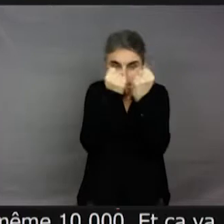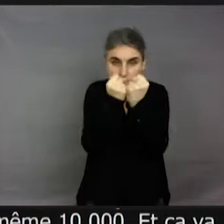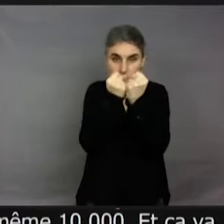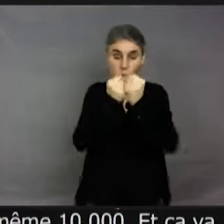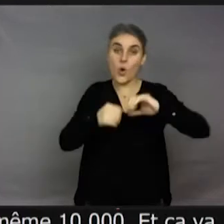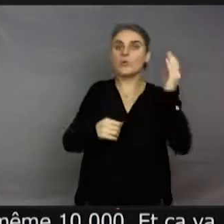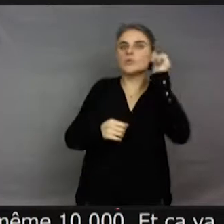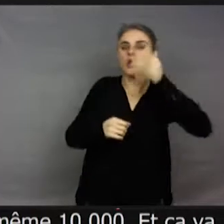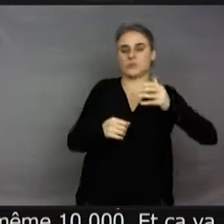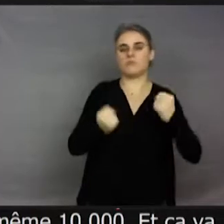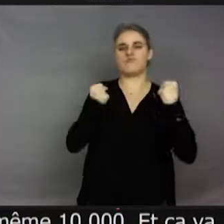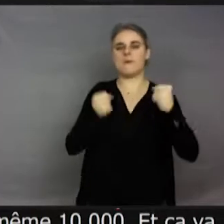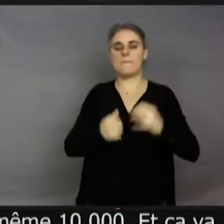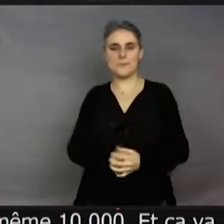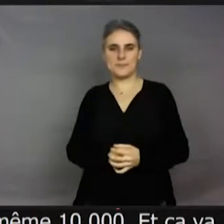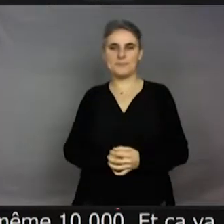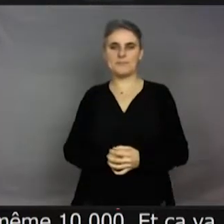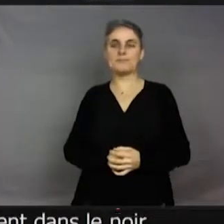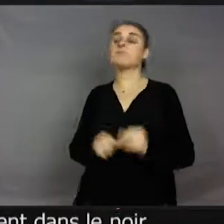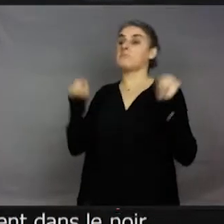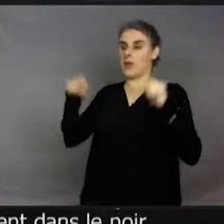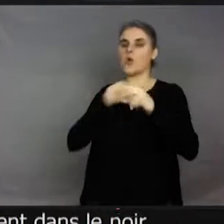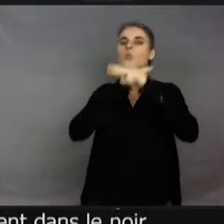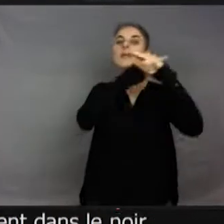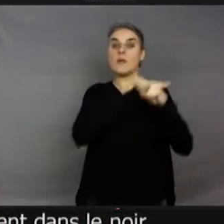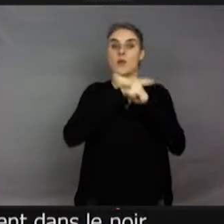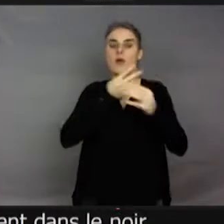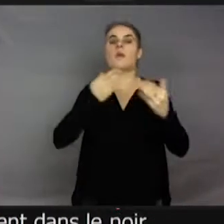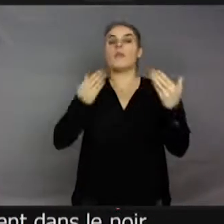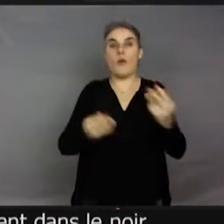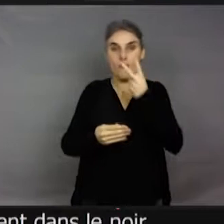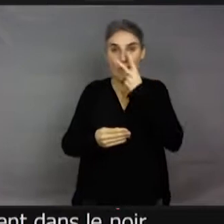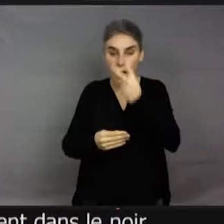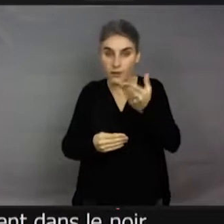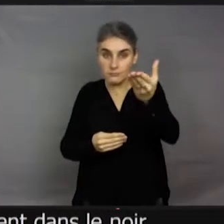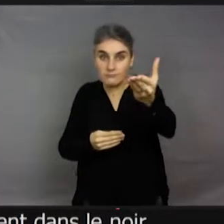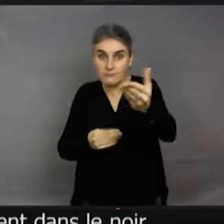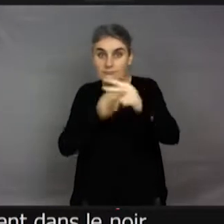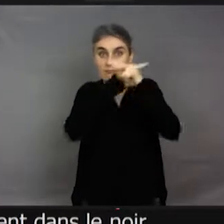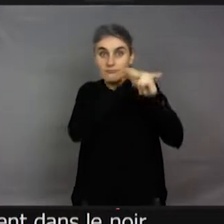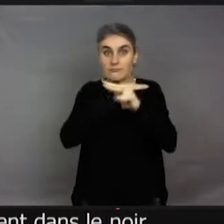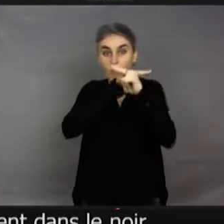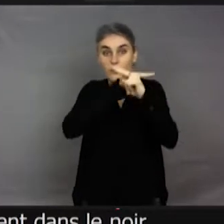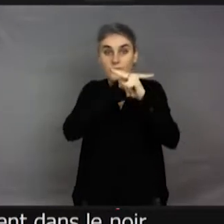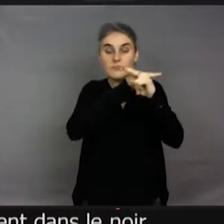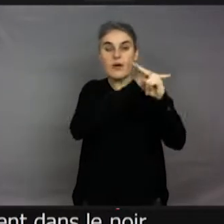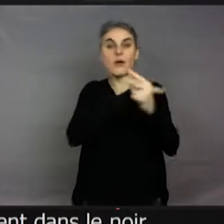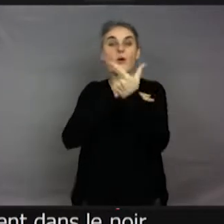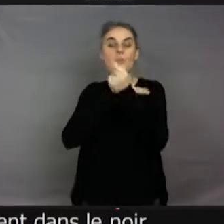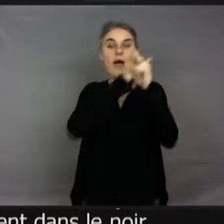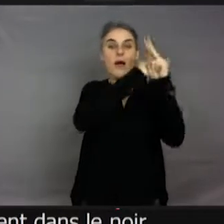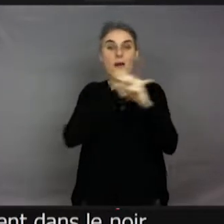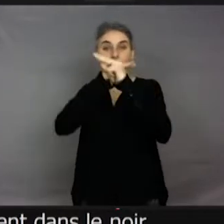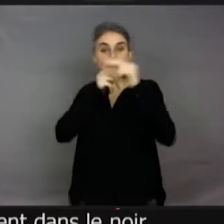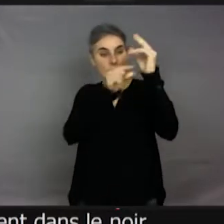D'accord. Alors, continue avec les libellules, avec un accouplement, avec un joli dessin. Alors, qu-ce qu'il a de spécial,